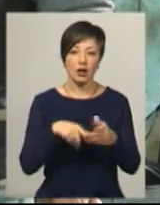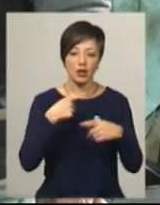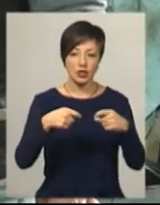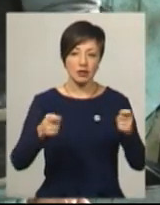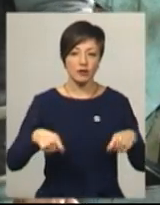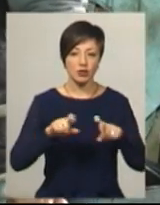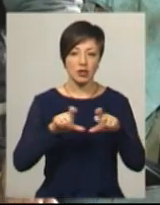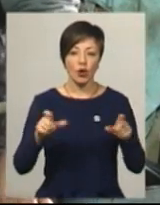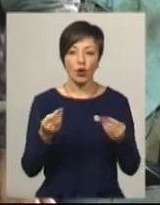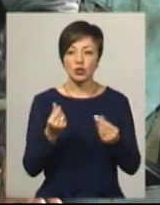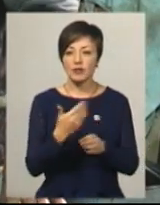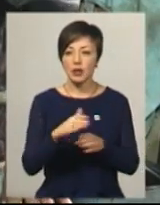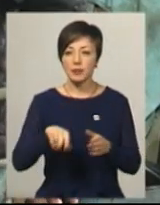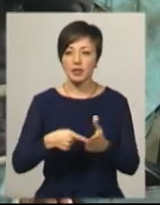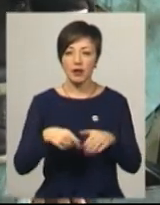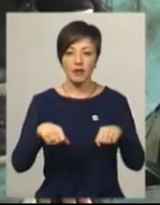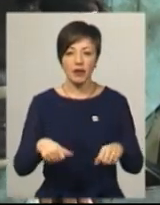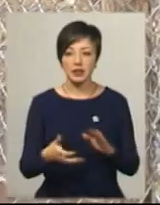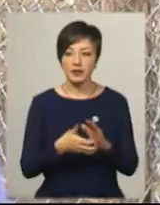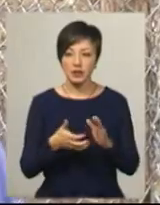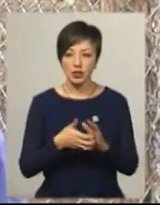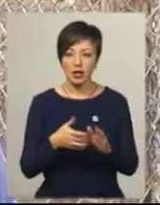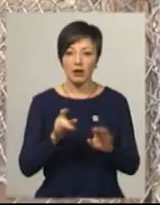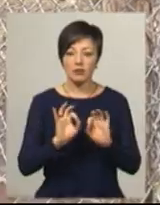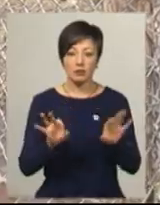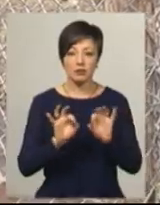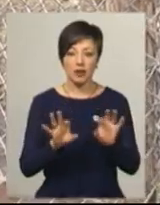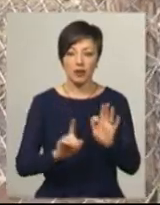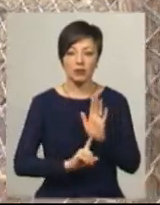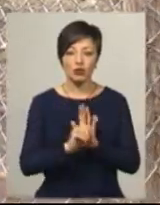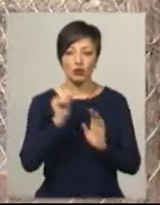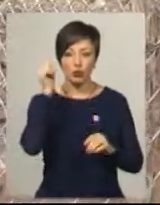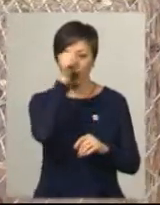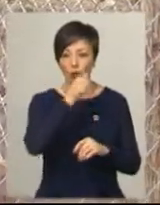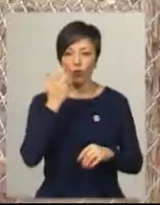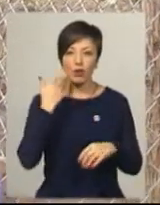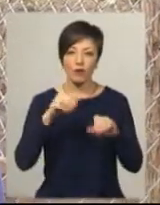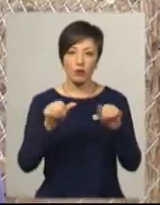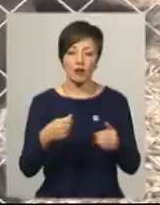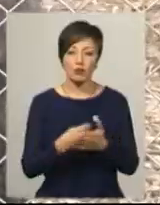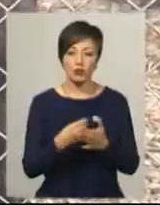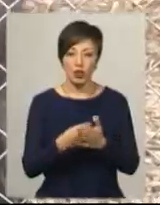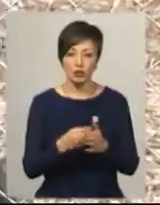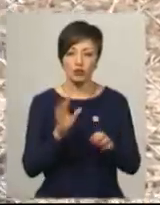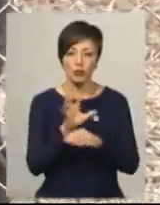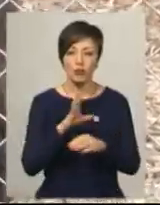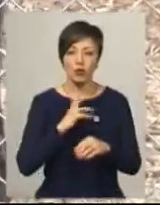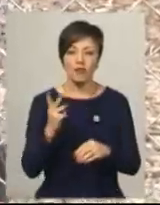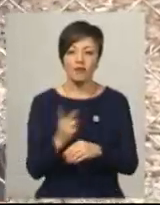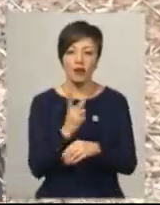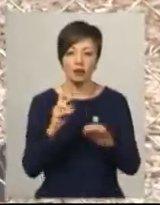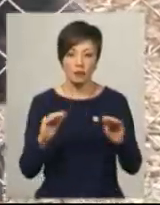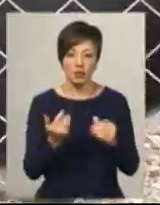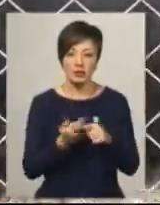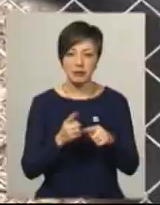закладу. Грошей, які виділяє міська влада, не вистачає. Зі слів Олега Кошового, на початку року, коли формували бюджет притулку, собак було вдвічі менше,